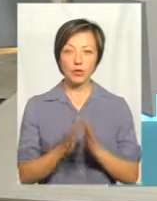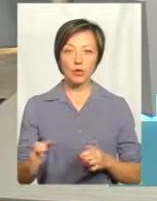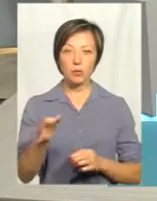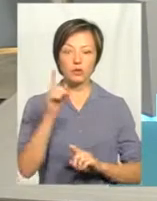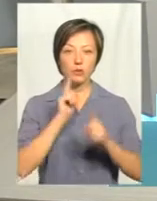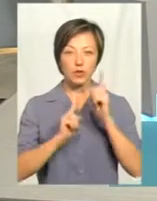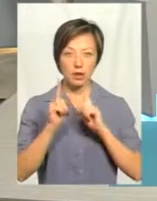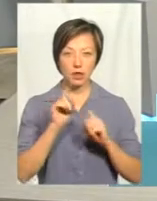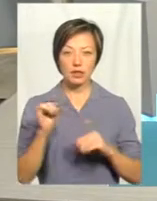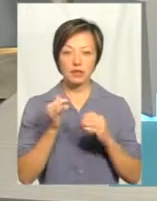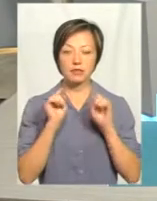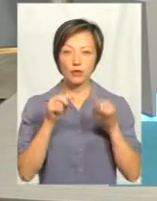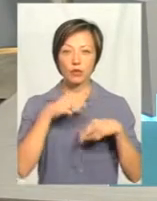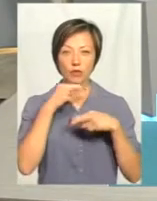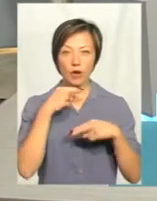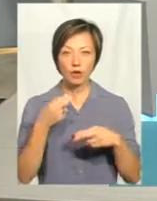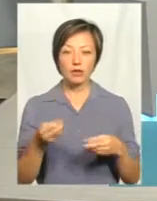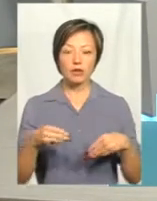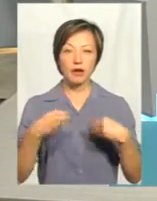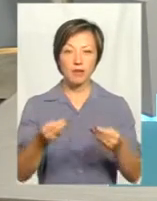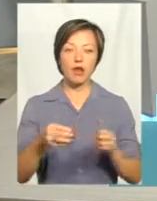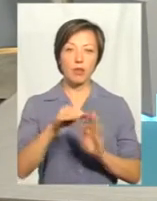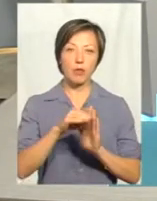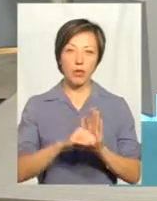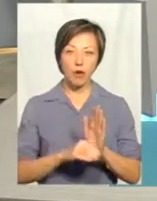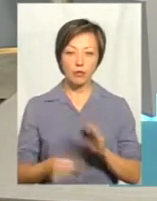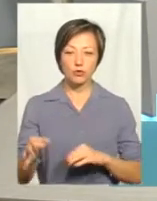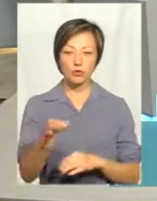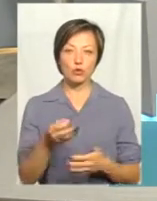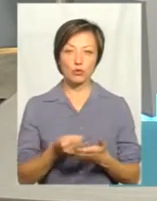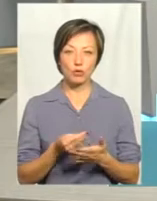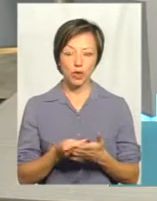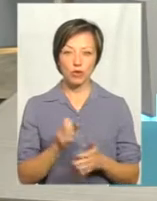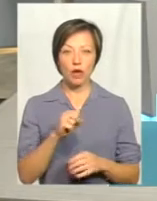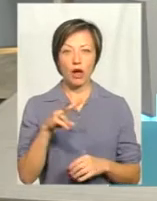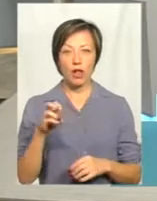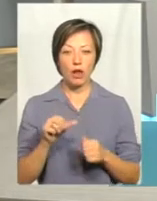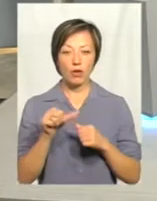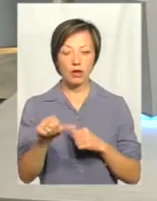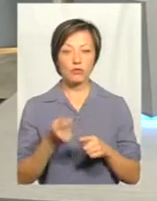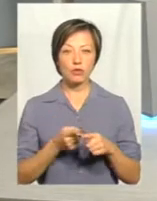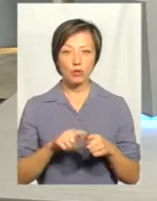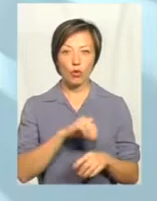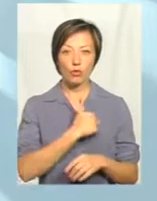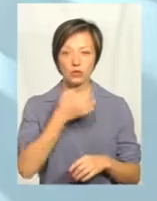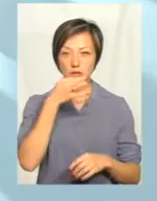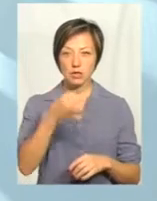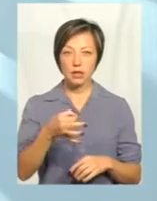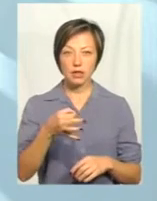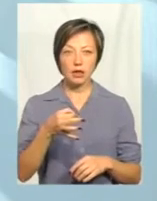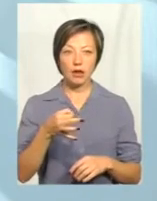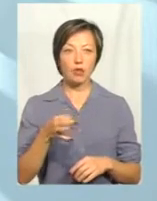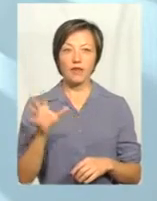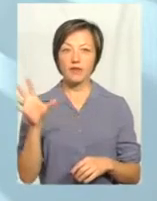звертати увагу, щоб давали якусь програму з обласного бюджету. Але, окрім цього, що хочу сказати, що у нас не все так